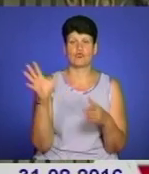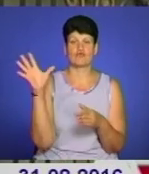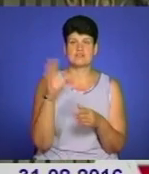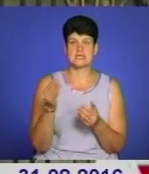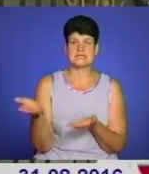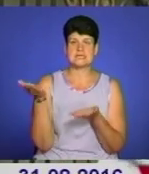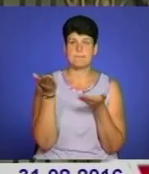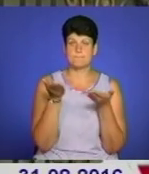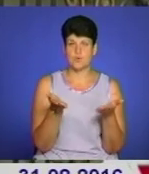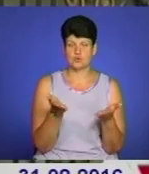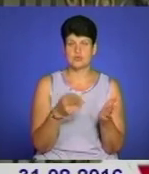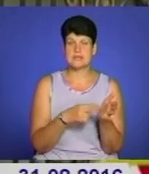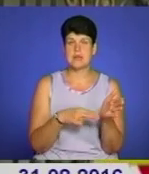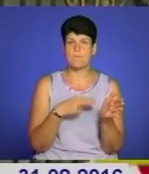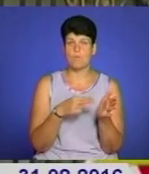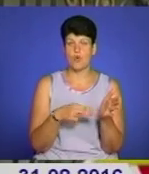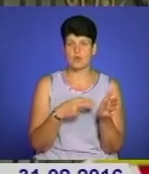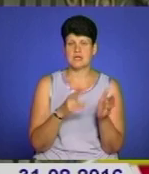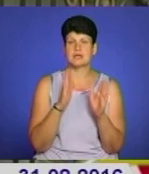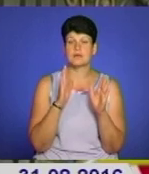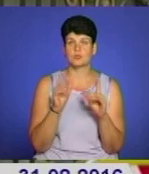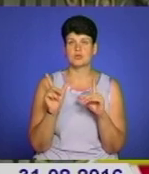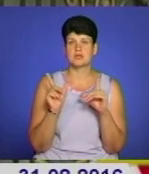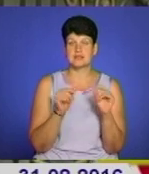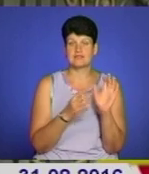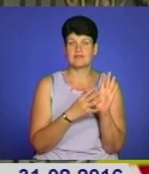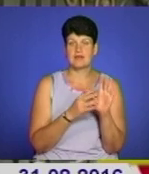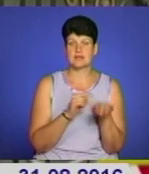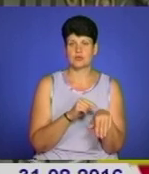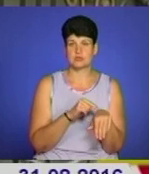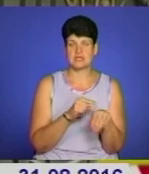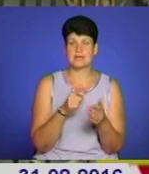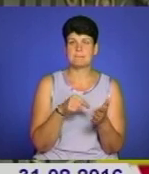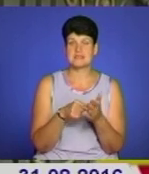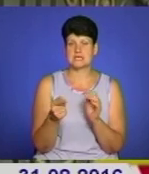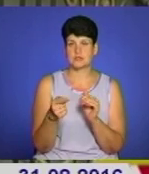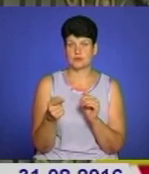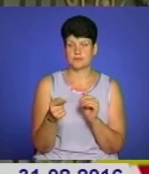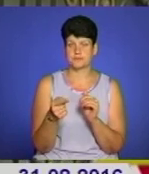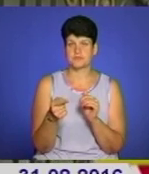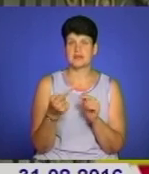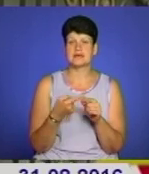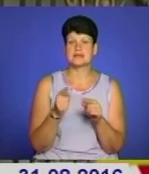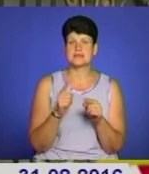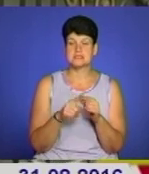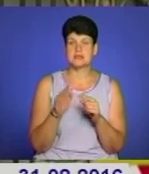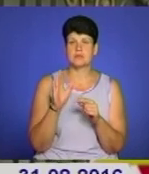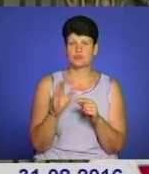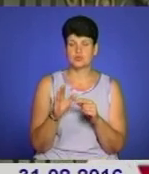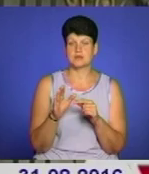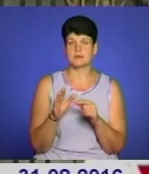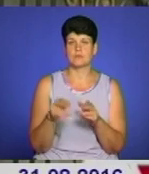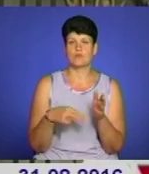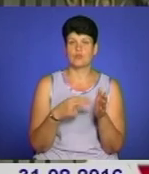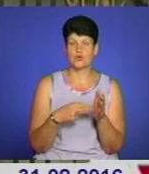запрошуємо на потяг, який буде відправлятися о 9-й годині з міста Тернополя. Це буде стилізований потяг стрілецької звитяги.